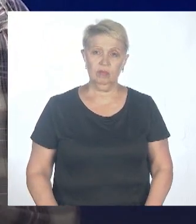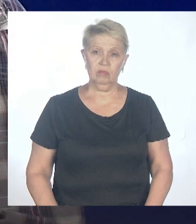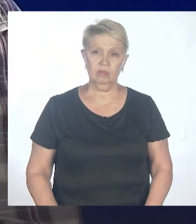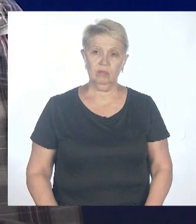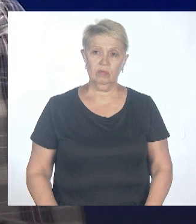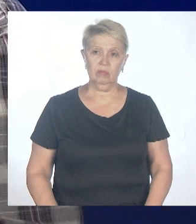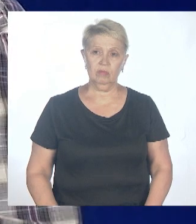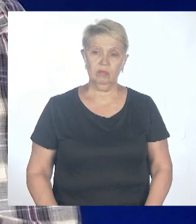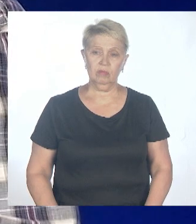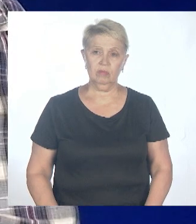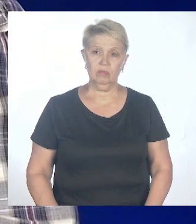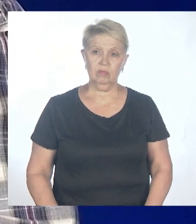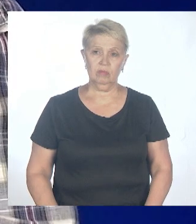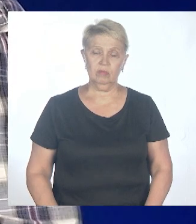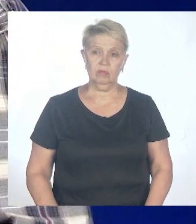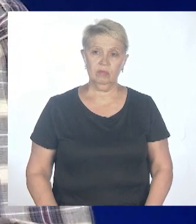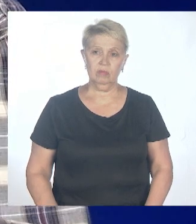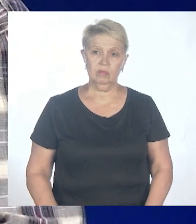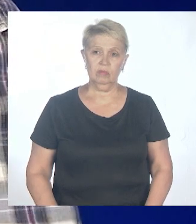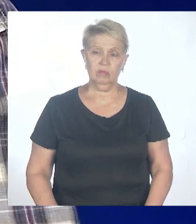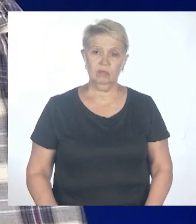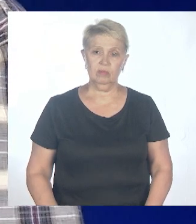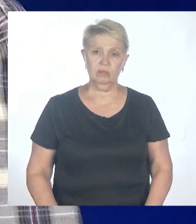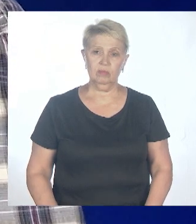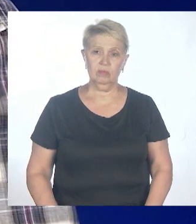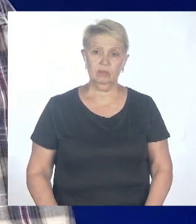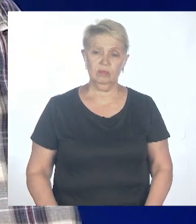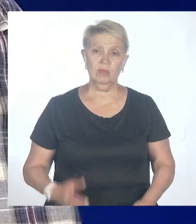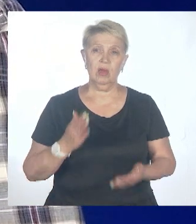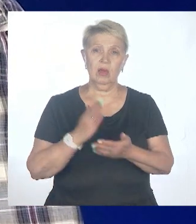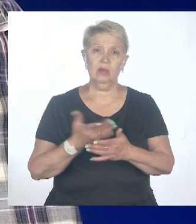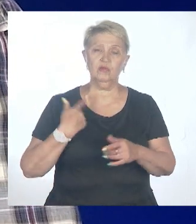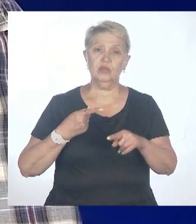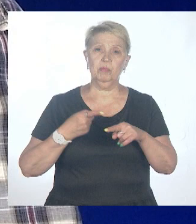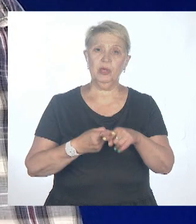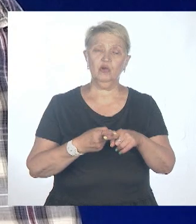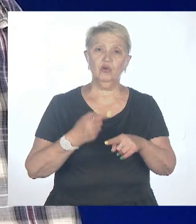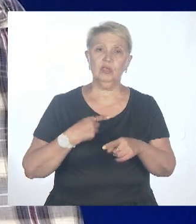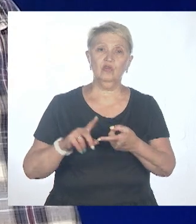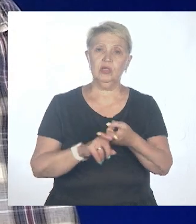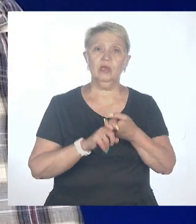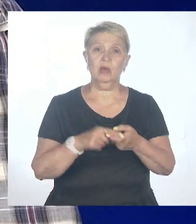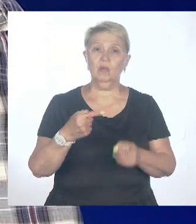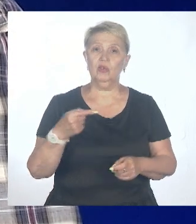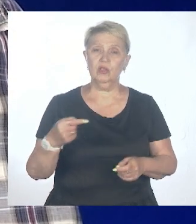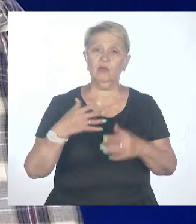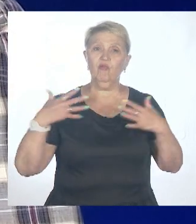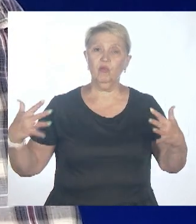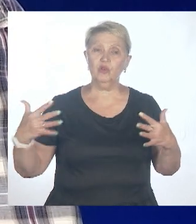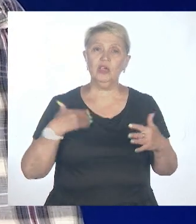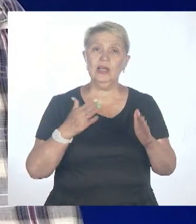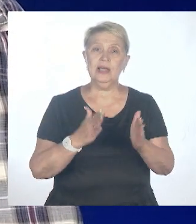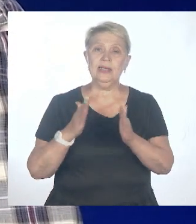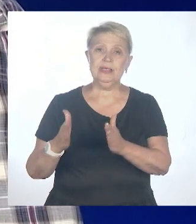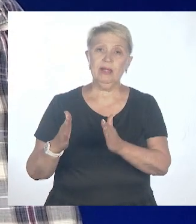двоюродные, я бы сказал так. Поэтому небольшой перекрестный иммунитет существует, в большей степени защищает